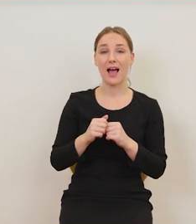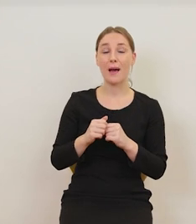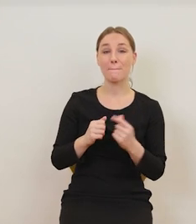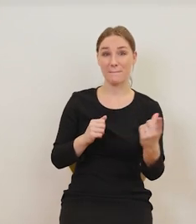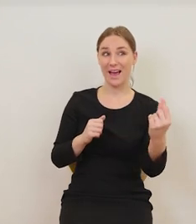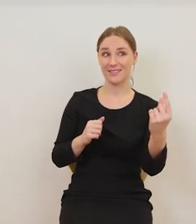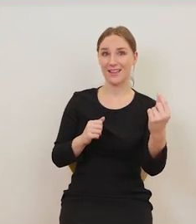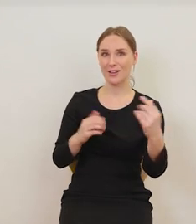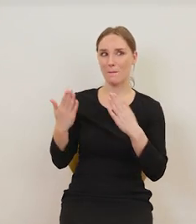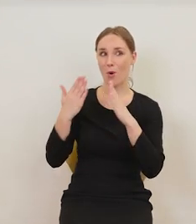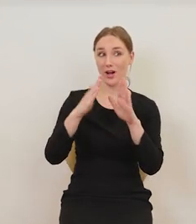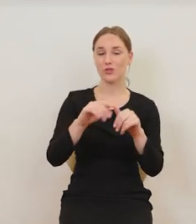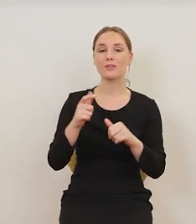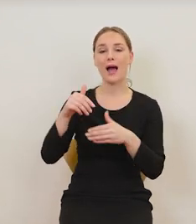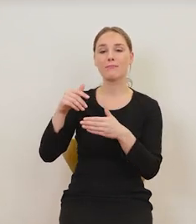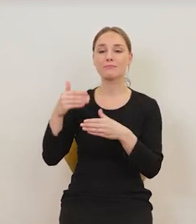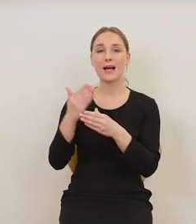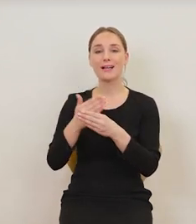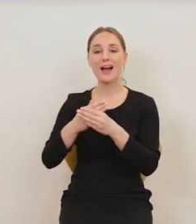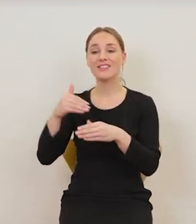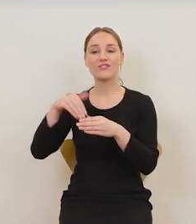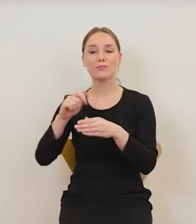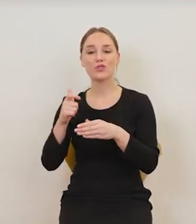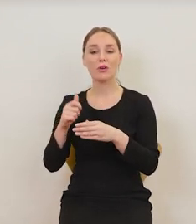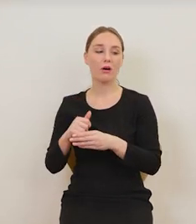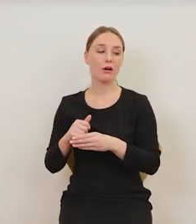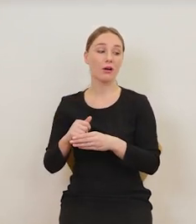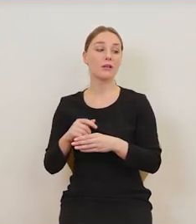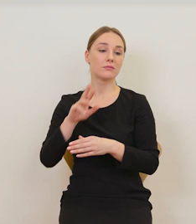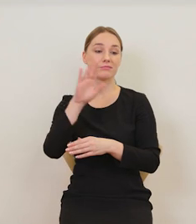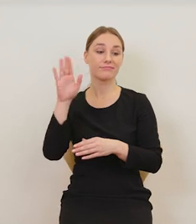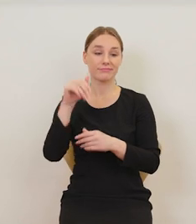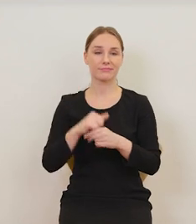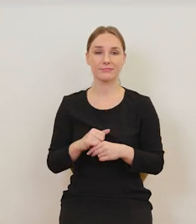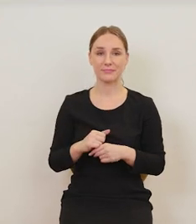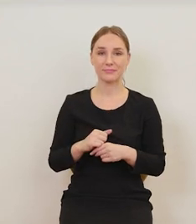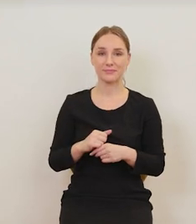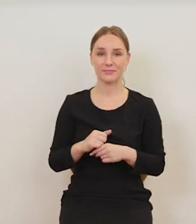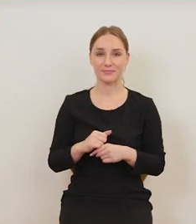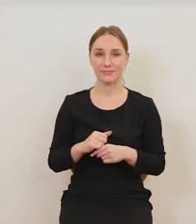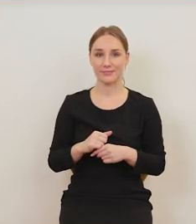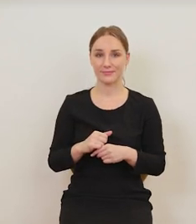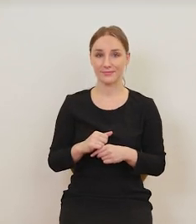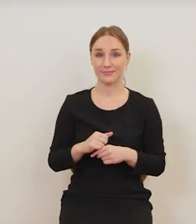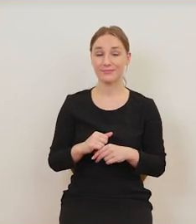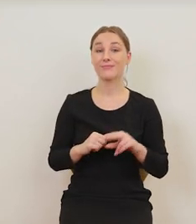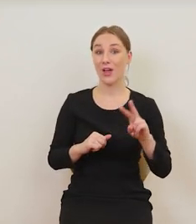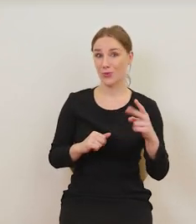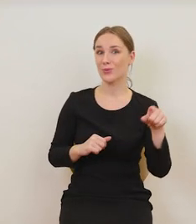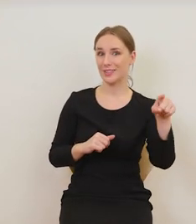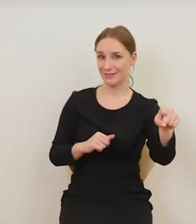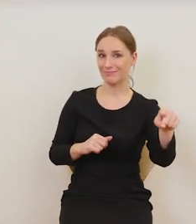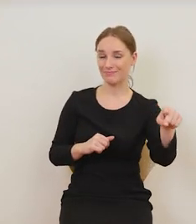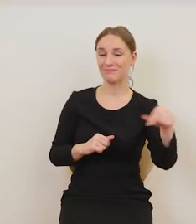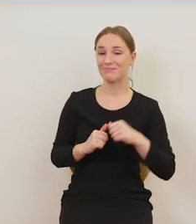co on w tych kartach ma, bo on mu zagląda przez ramię w kartę. A tutaj jest drugi gracz,